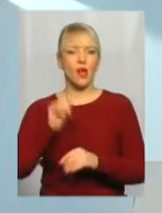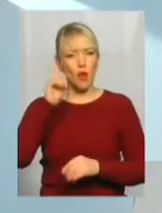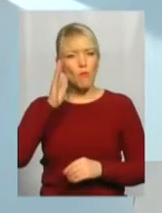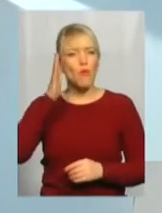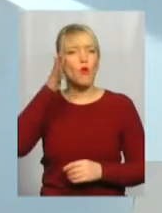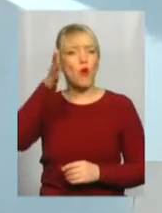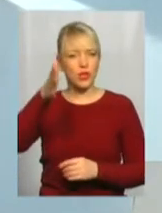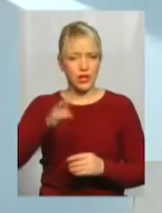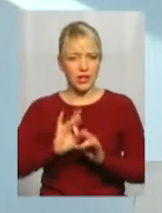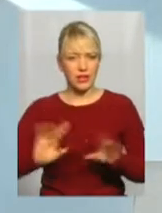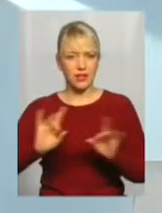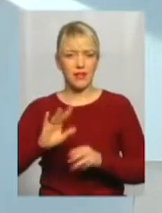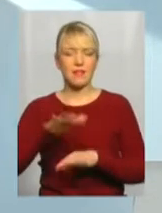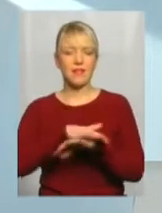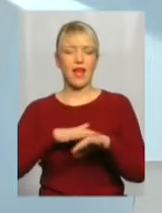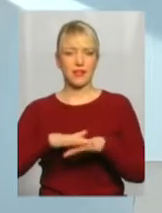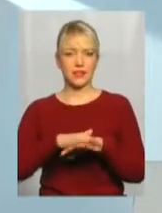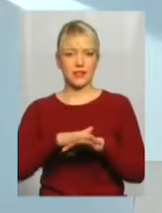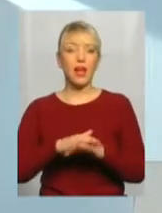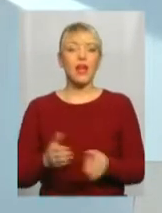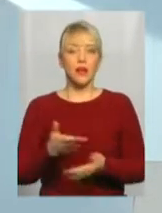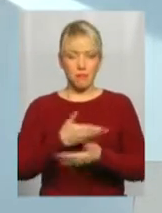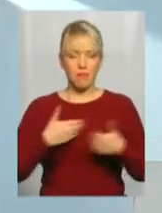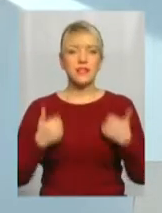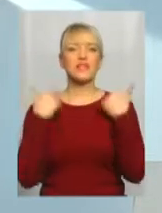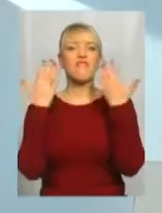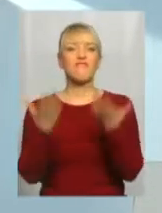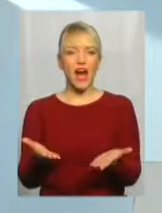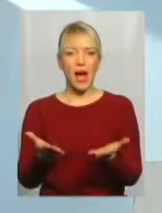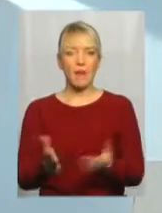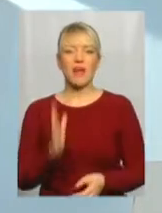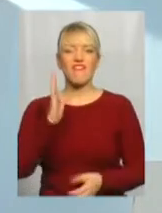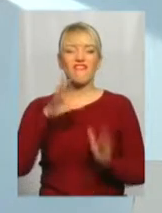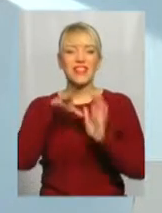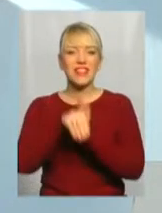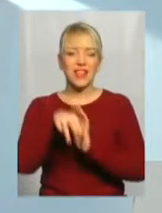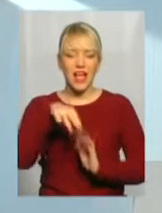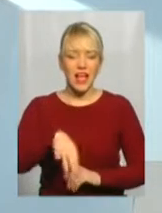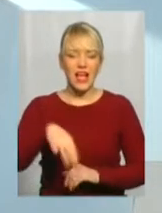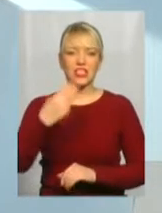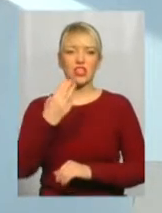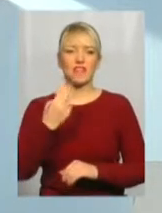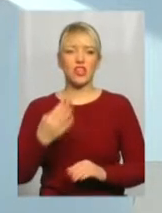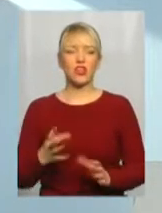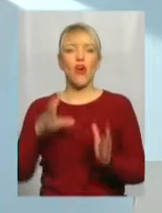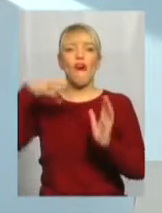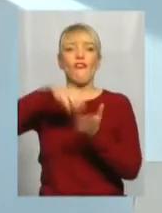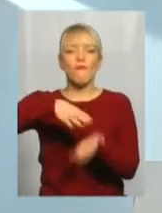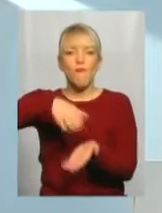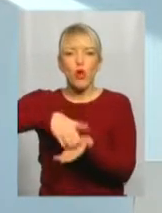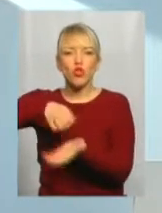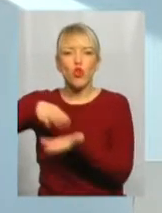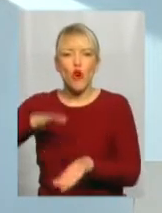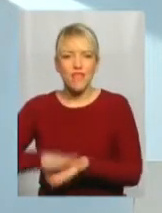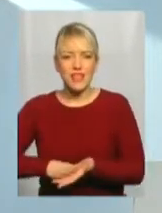Отже, ми з вами в Тарасі Шевченку вмонтовані, народжені.